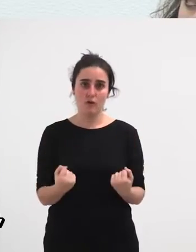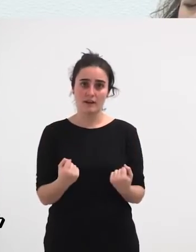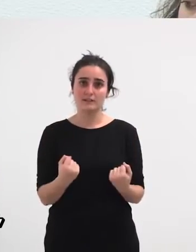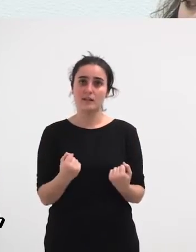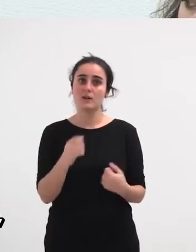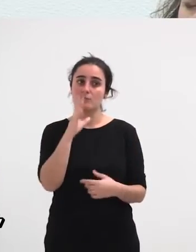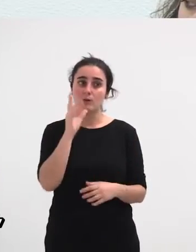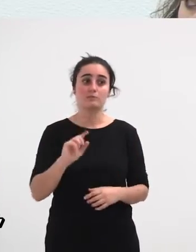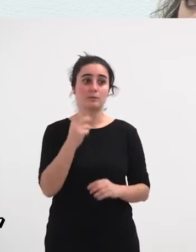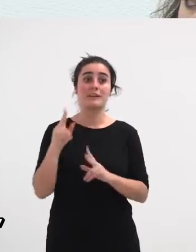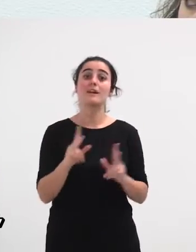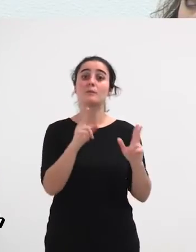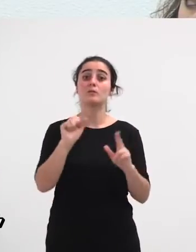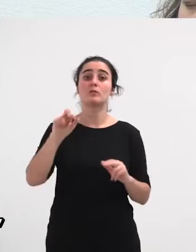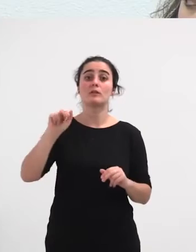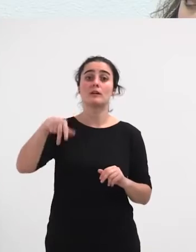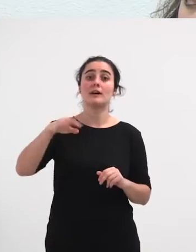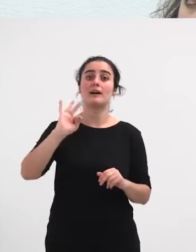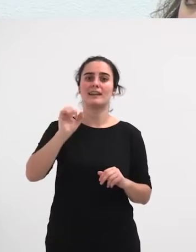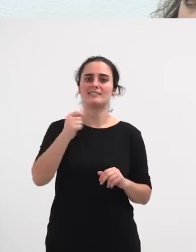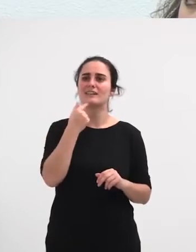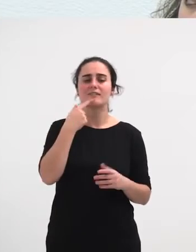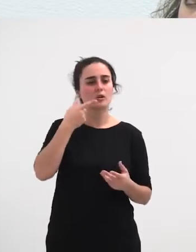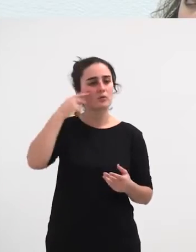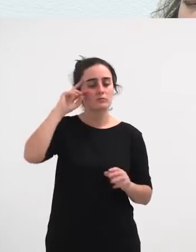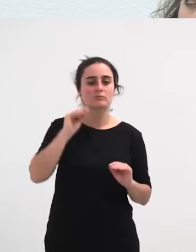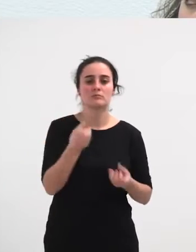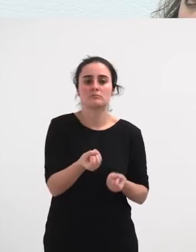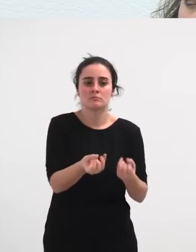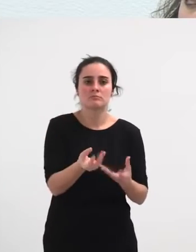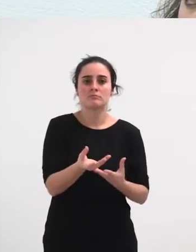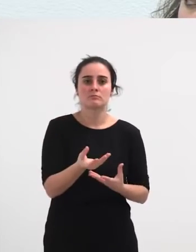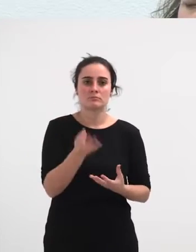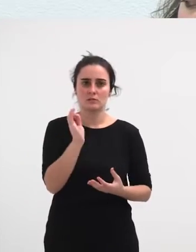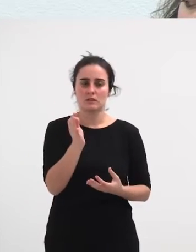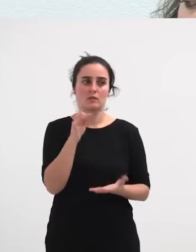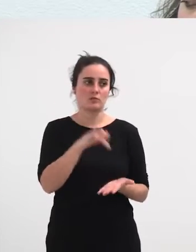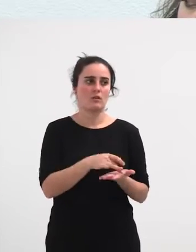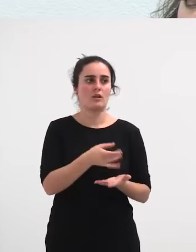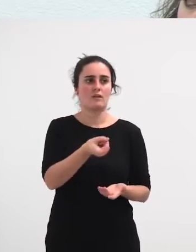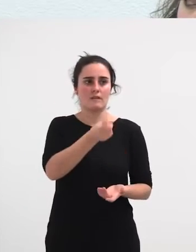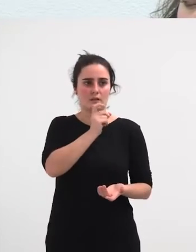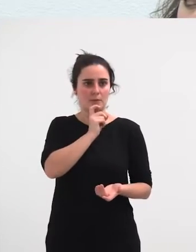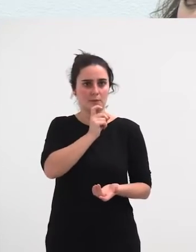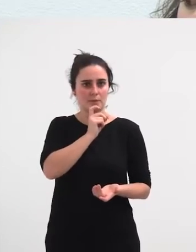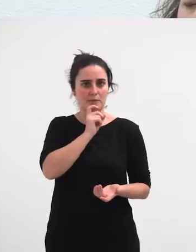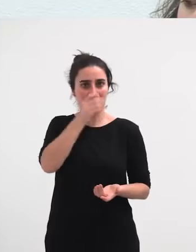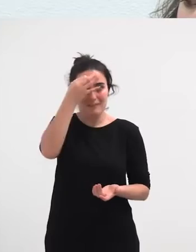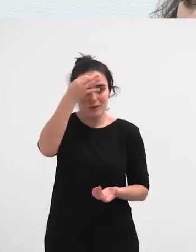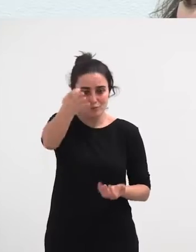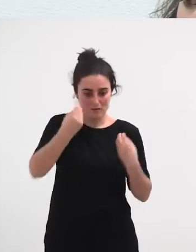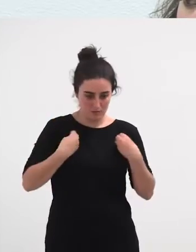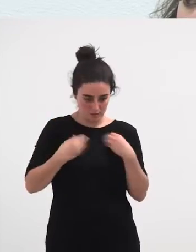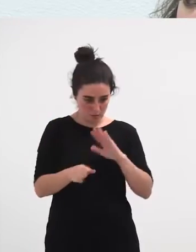lehenengo kapitula narantzak esan duen, testi gantzekin eta nabaritzen da, hienden bat etzatzen zaia izan den herrietan bizitzen jarraitziak,